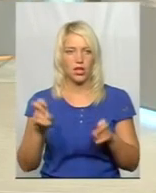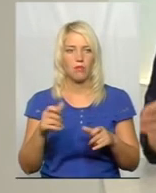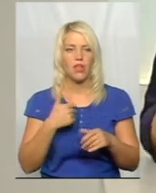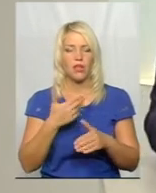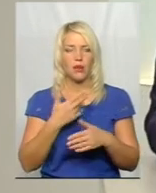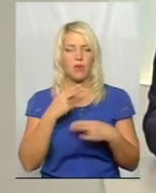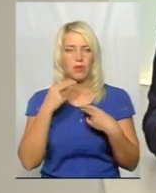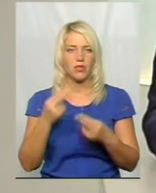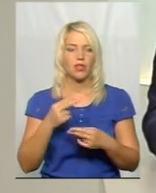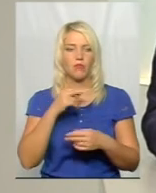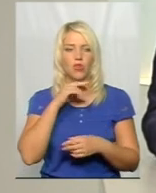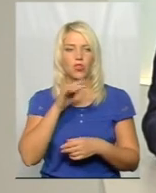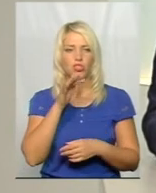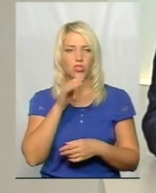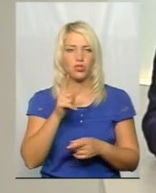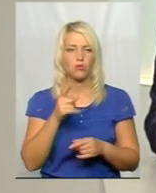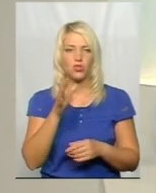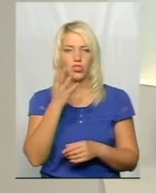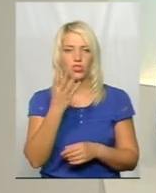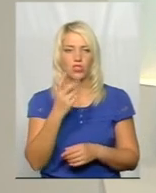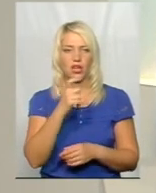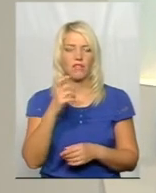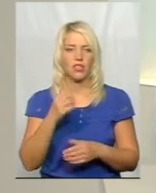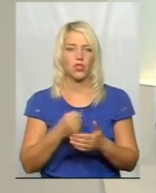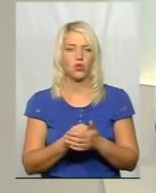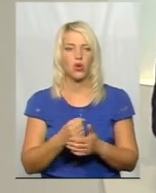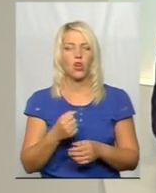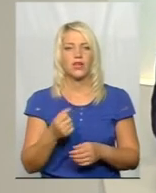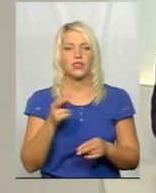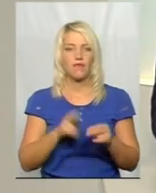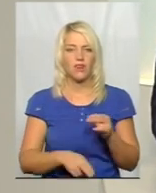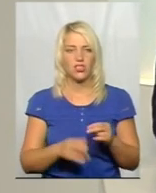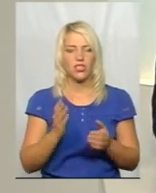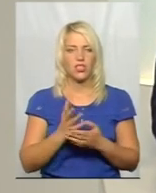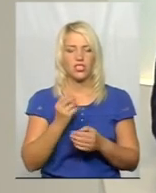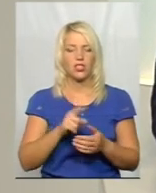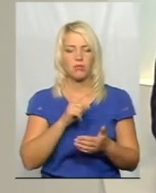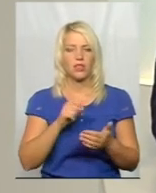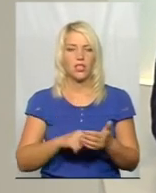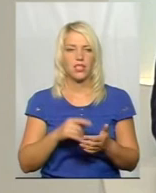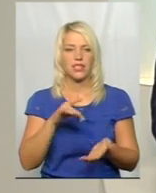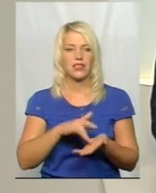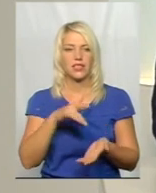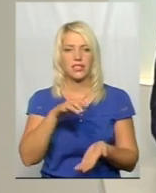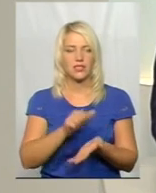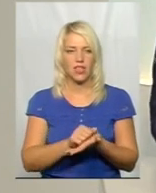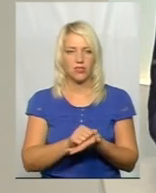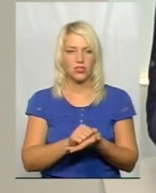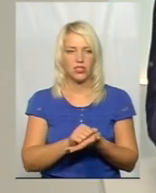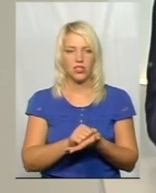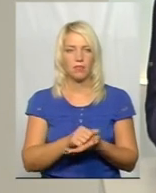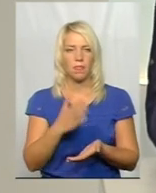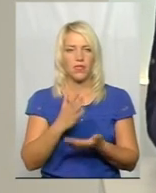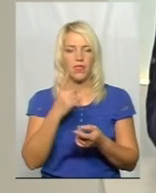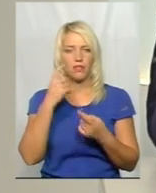ми приділимо час, тому що 4 хвилинки до завершення. А ще є кілька питань. Дивіться, на тому ж сайті Центру зайнятості, про який я вже згадувала,